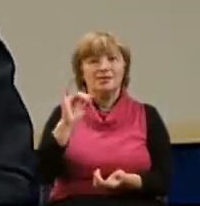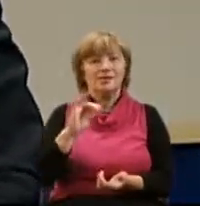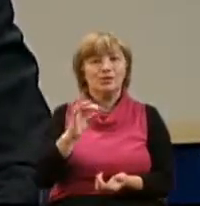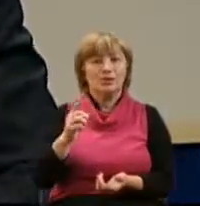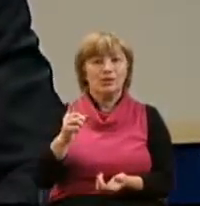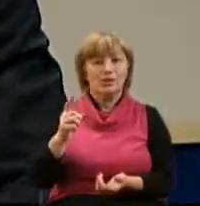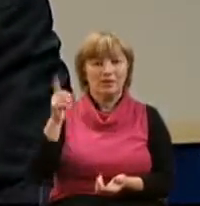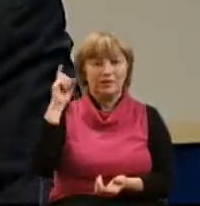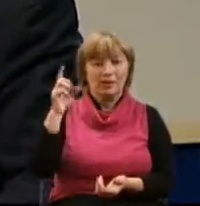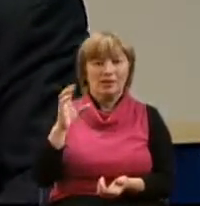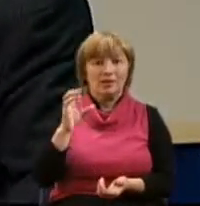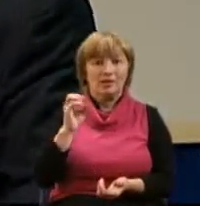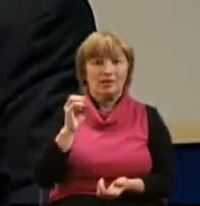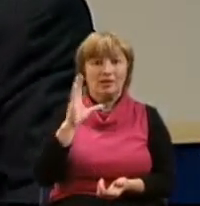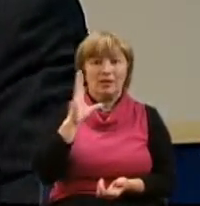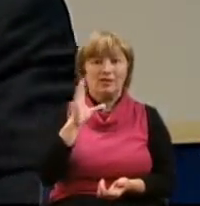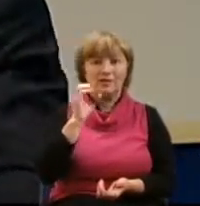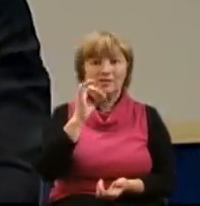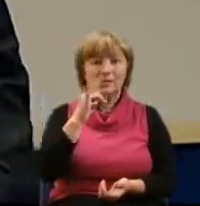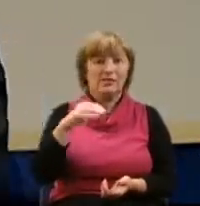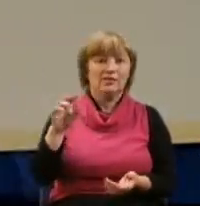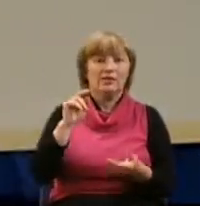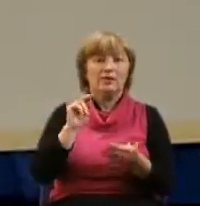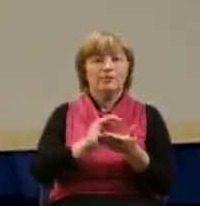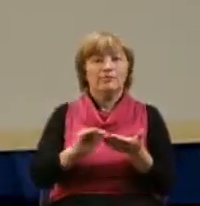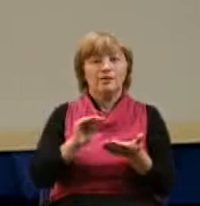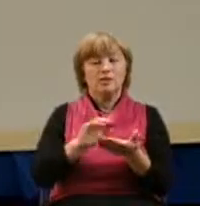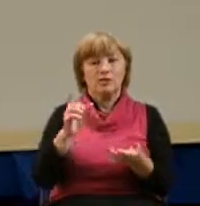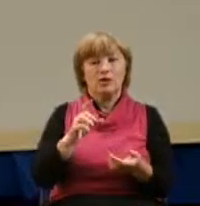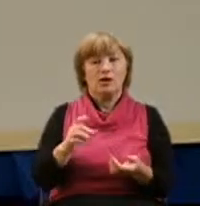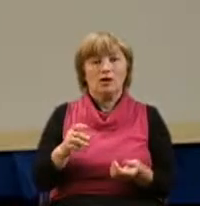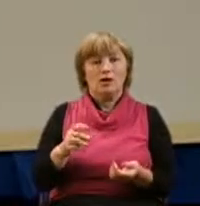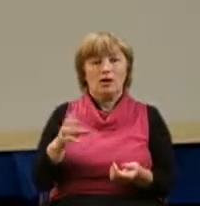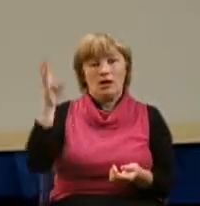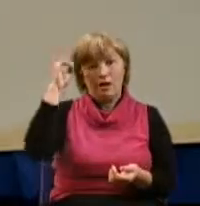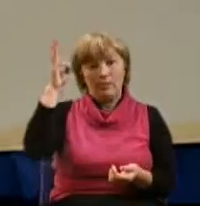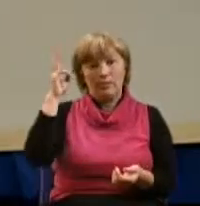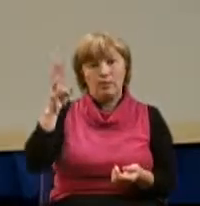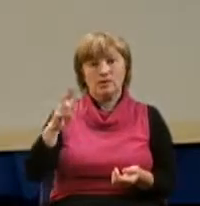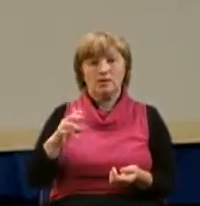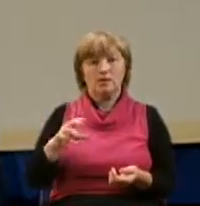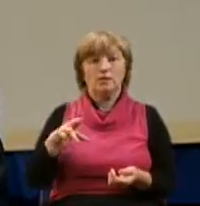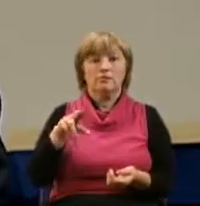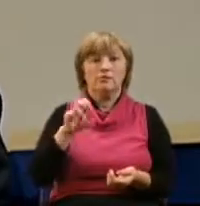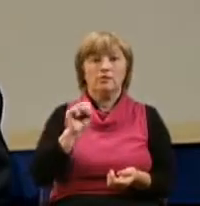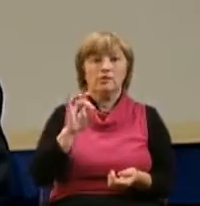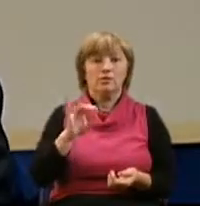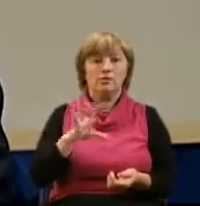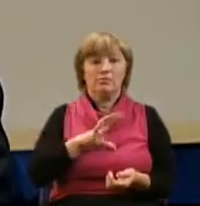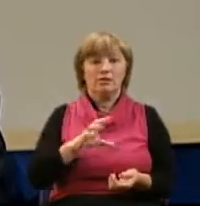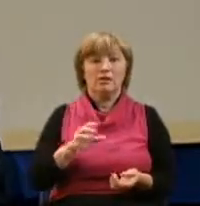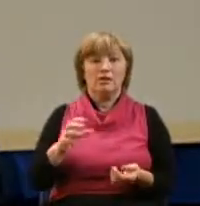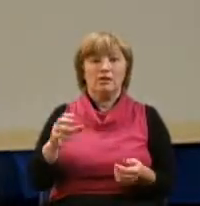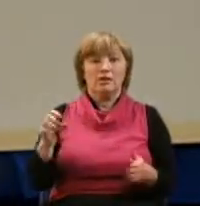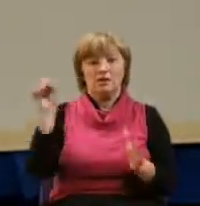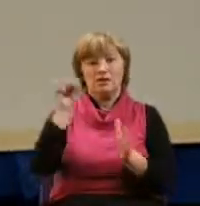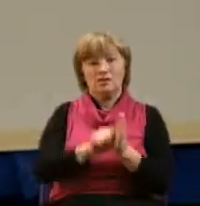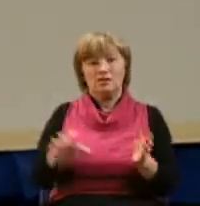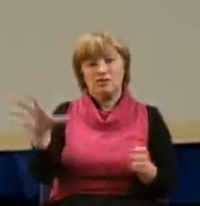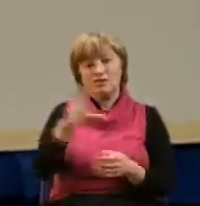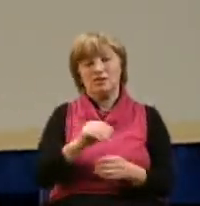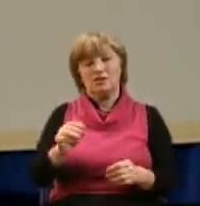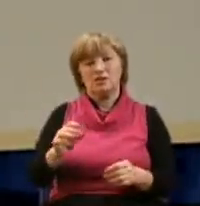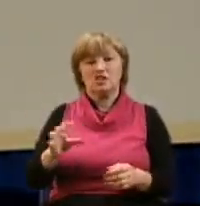христианских, Евсевия, который пишет, что апостол Петр был казнен вместе со своей женой. И что сначала была